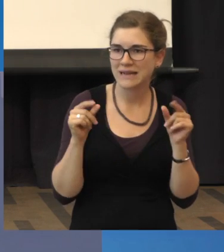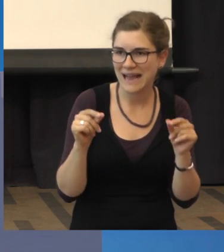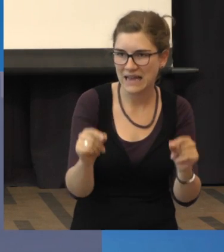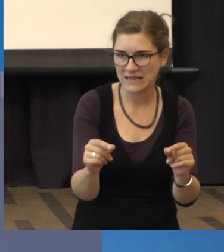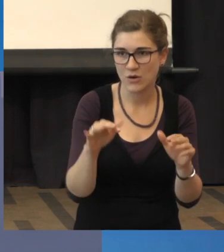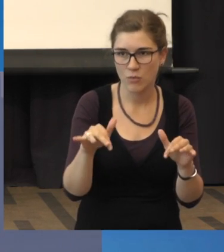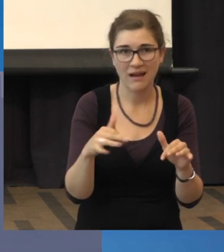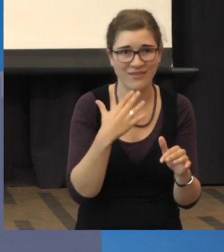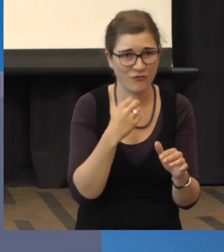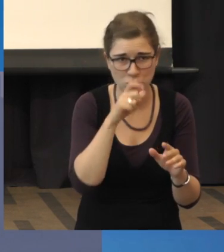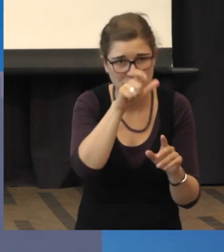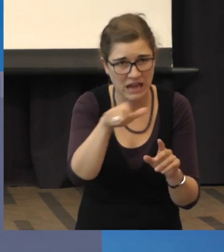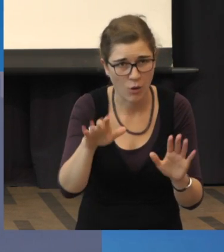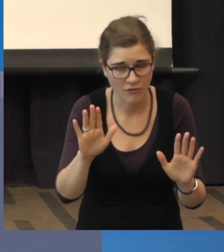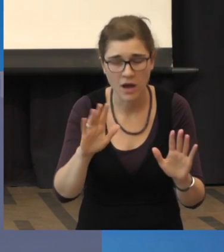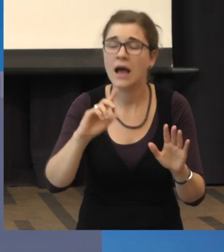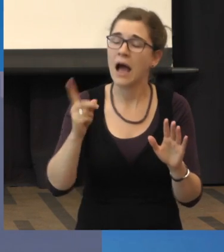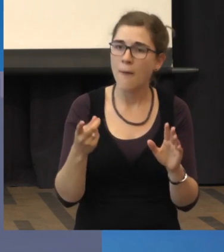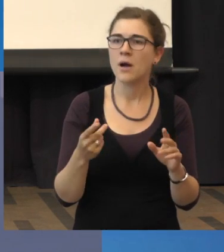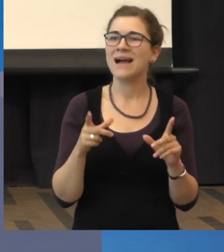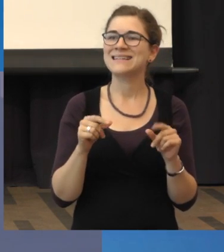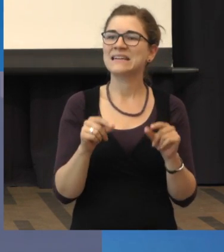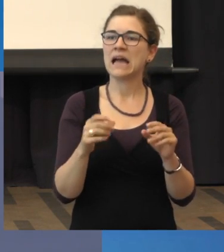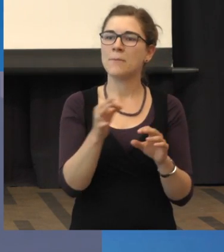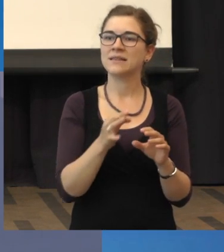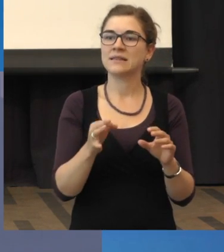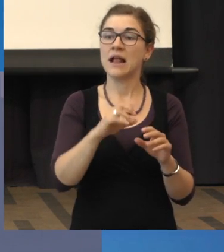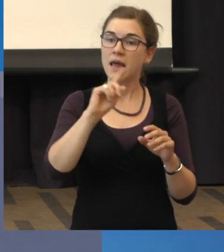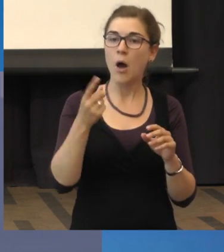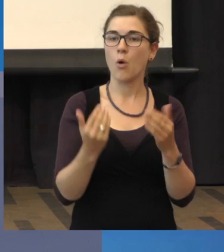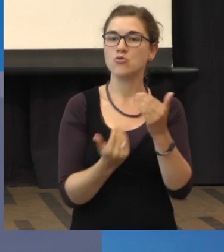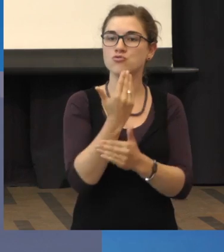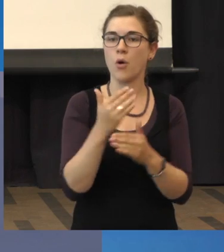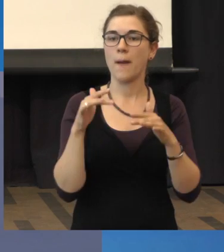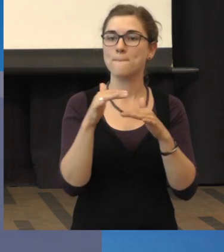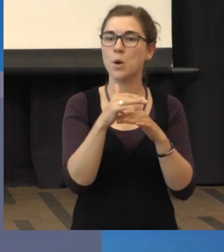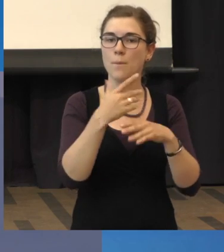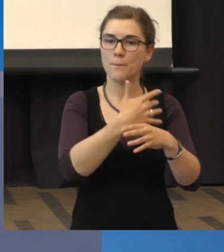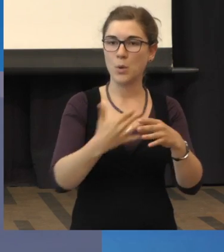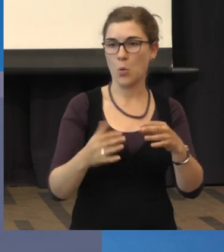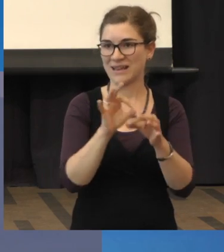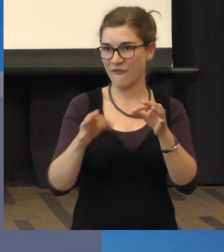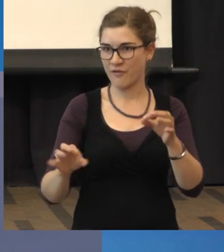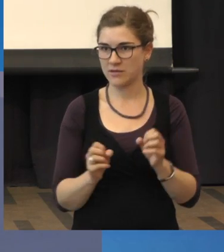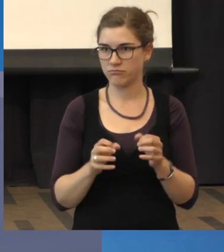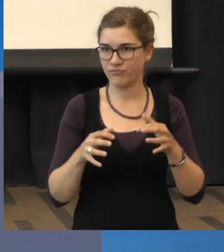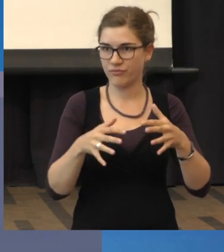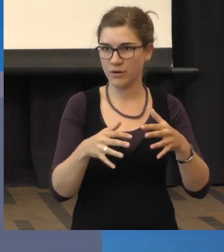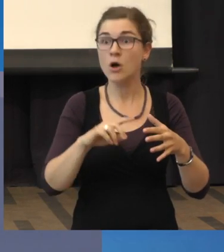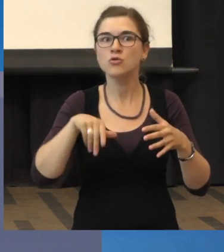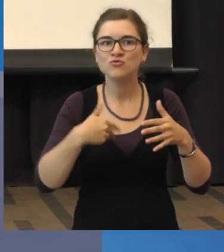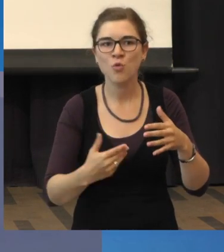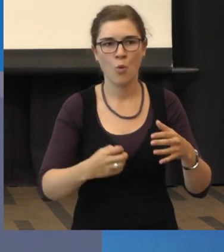ich Ihnen nicht wünsche, dann entstehen bei diesen Krebszellen auch neue Blutgefäße. Die sind Bedingungen, damit der Tumor wachsen kann.